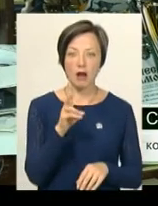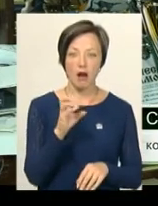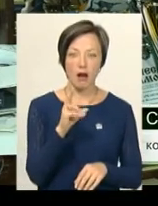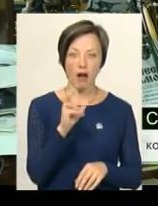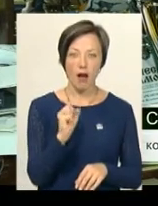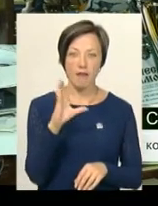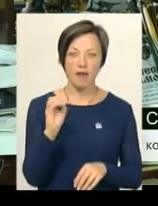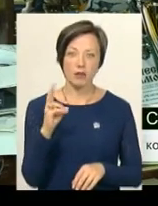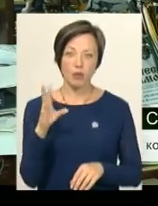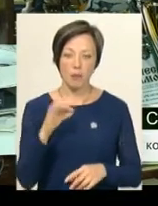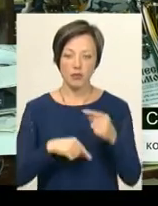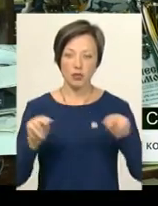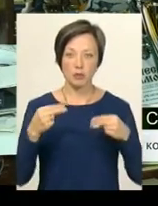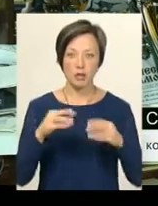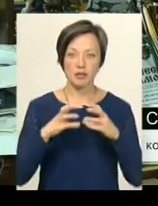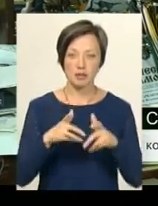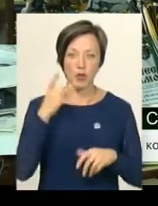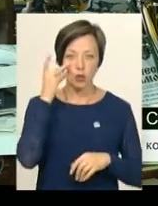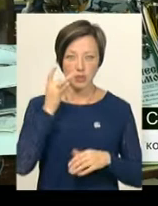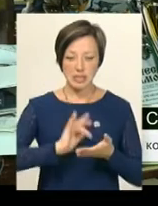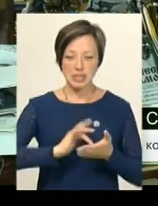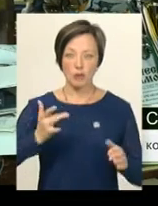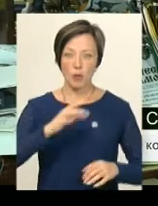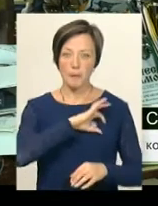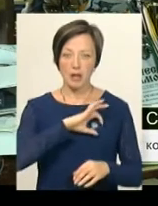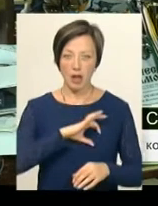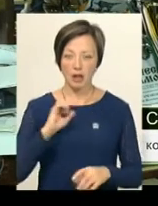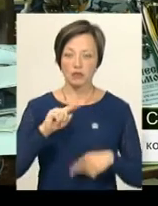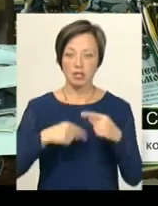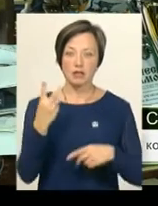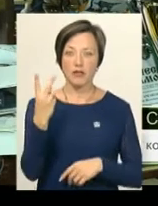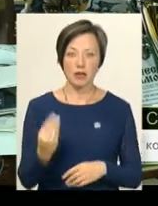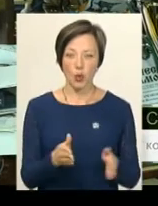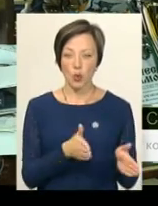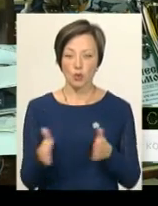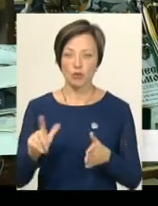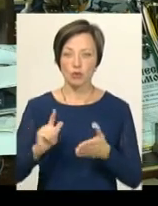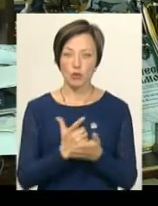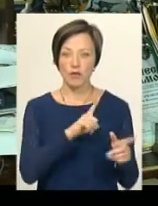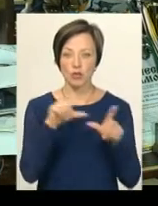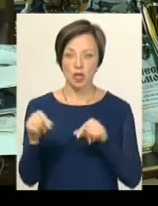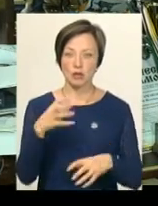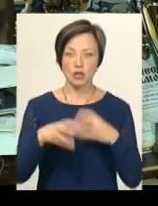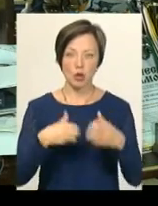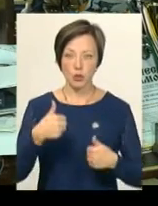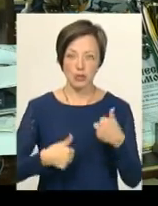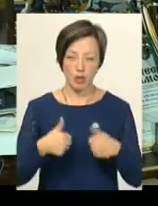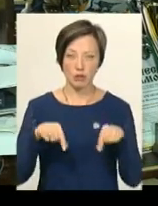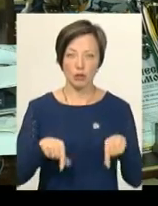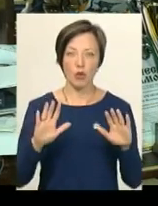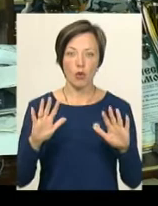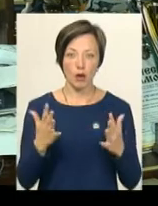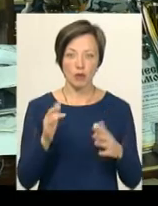повернувся з чемпіонату світу з Румунії, з срібною медалю, а за два дні вже готується знову вирушати на міжнародні змагання. Цього